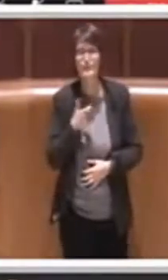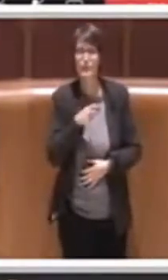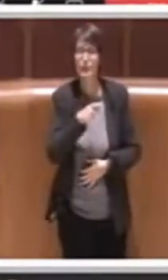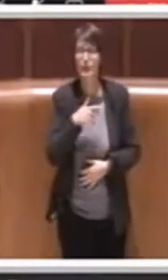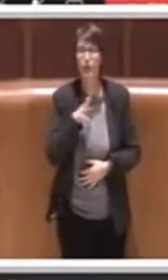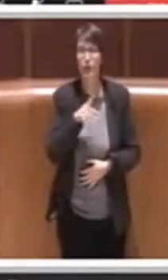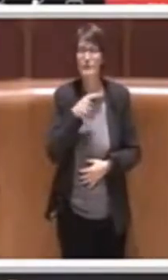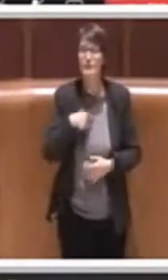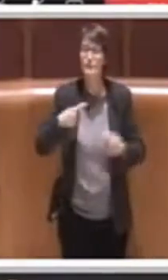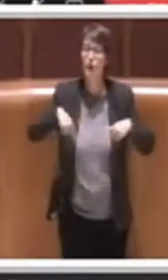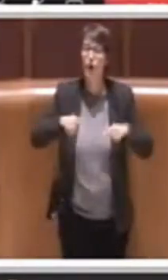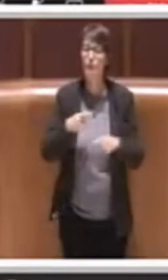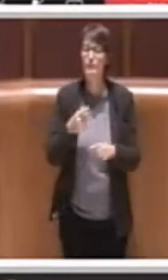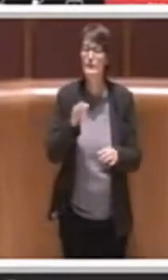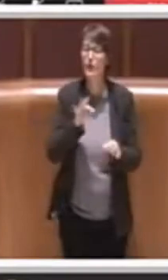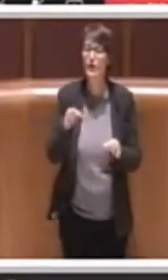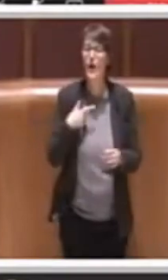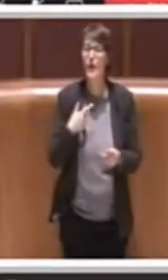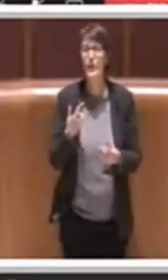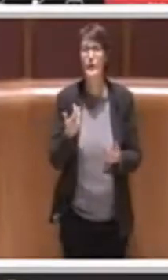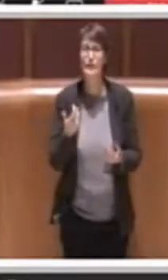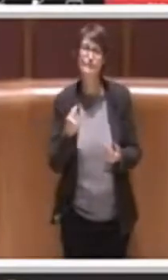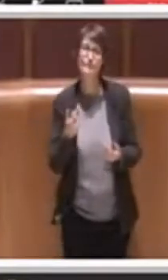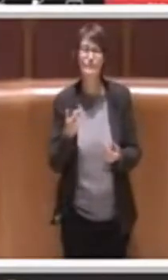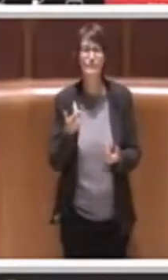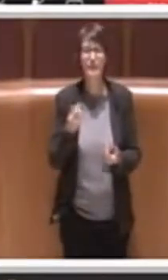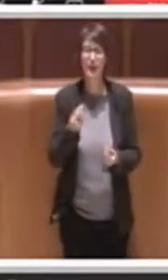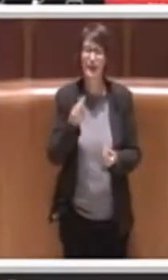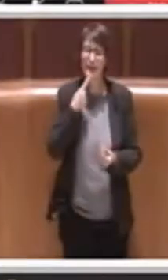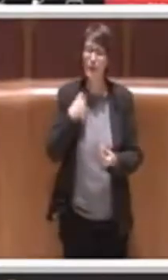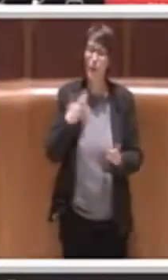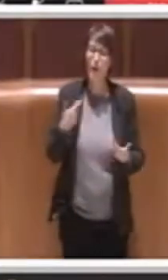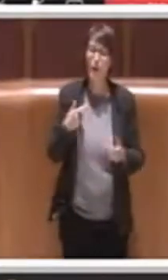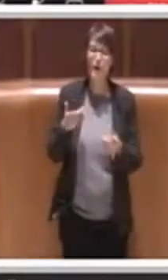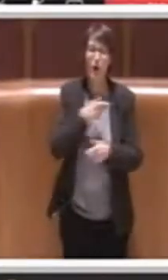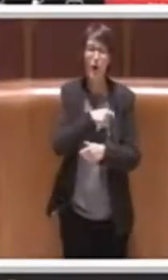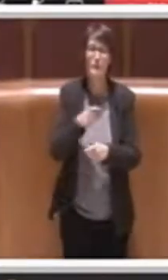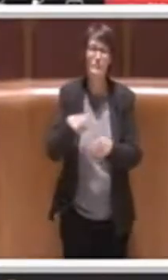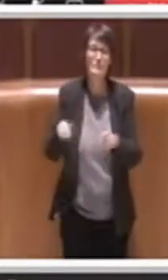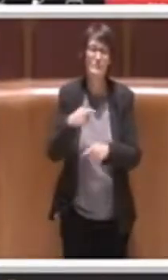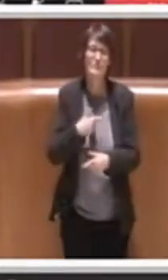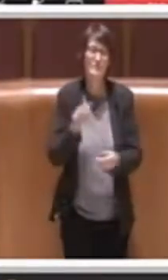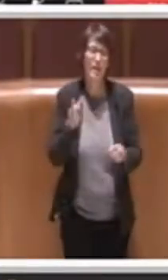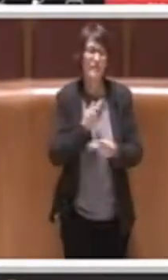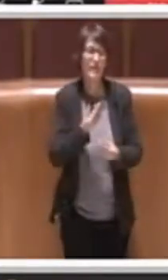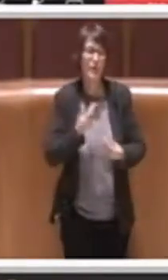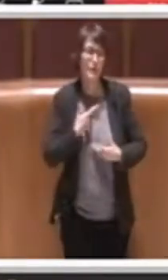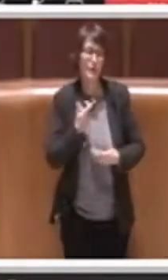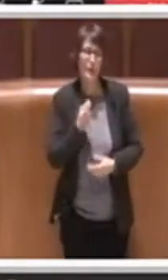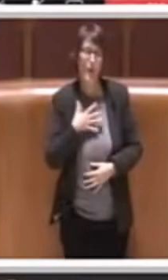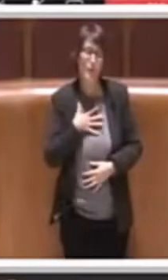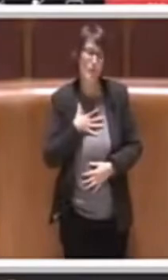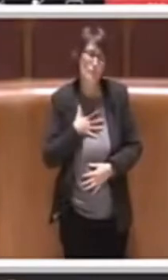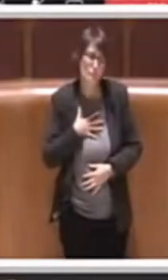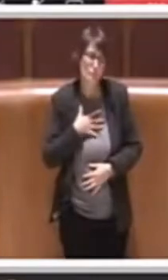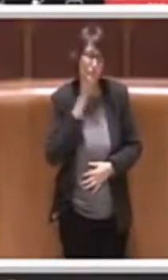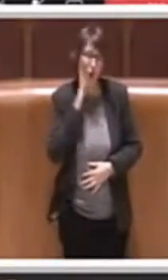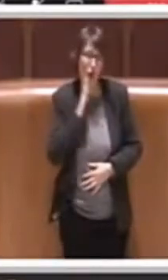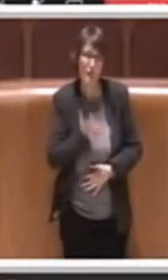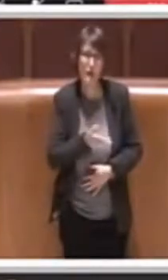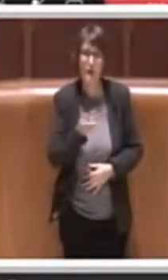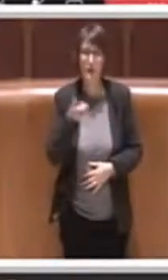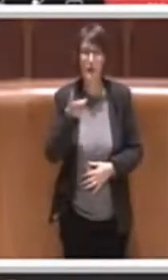che avete visto che abbiamo recepito con degli emendamenti. Mi fate tenerezza perché nella commissione abbiamo portato anche gli emendamenti